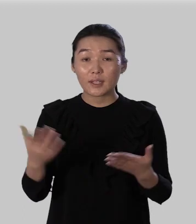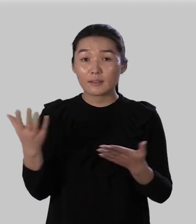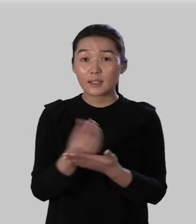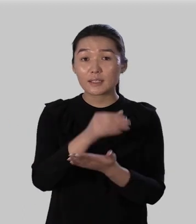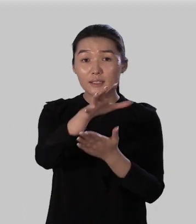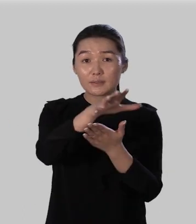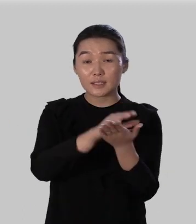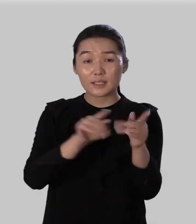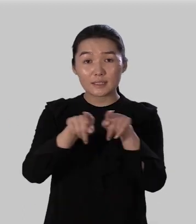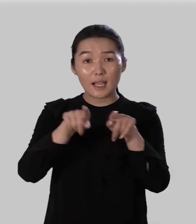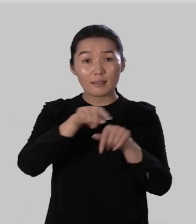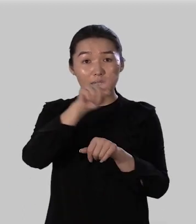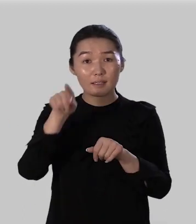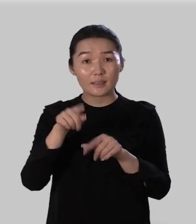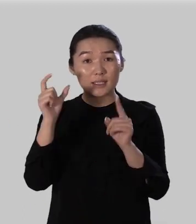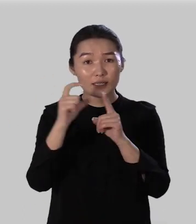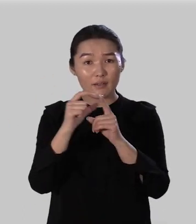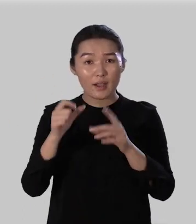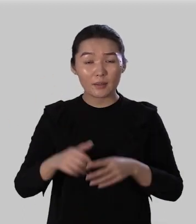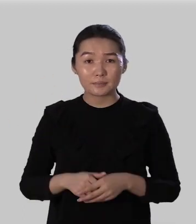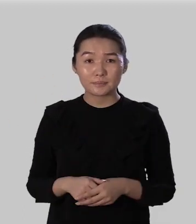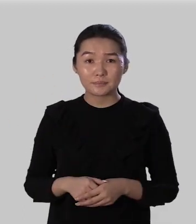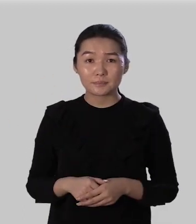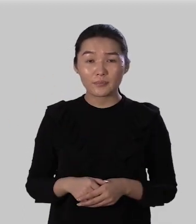найдите в тексте однокоренные слова